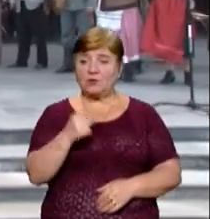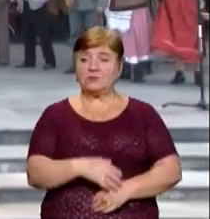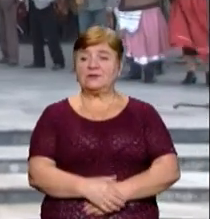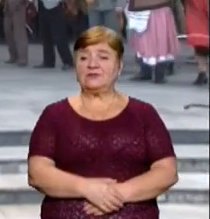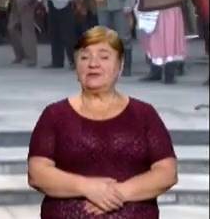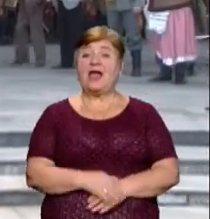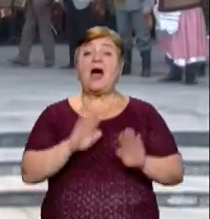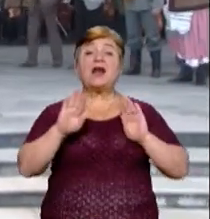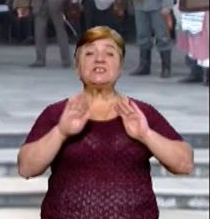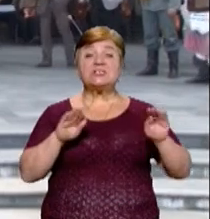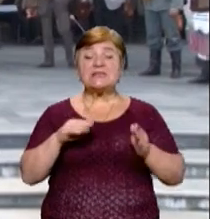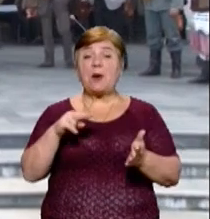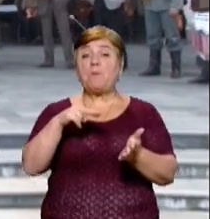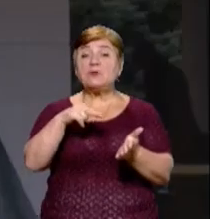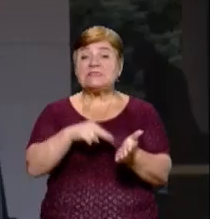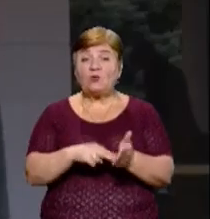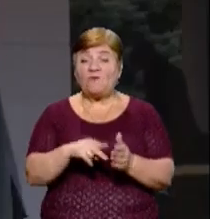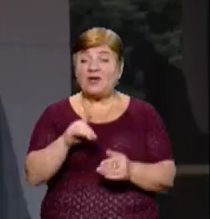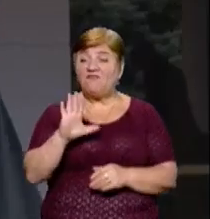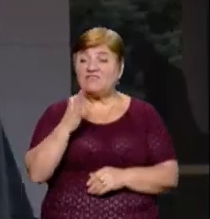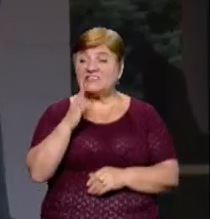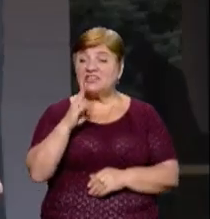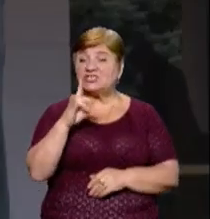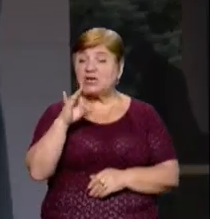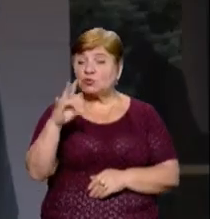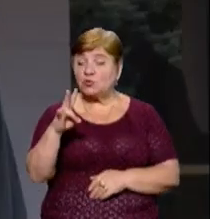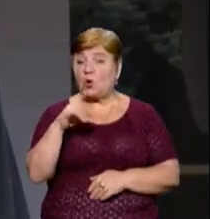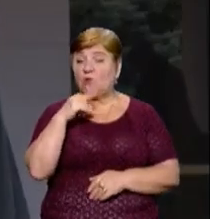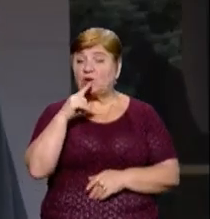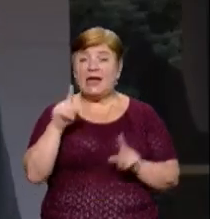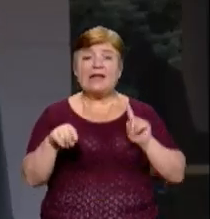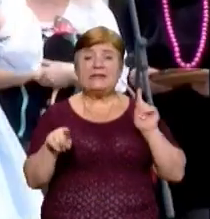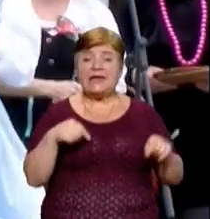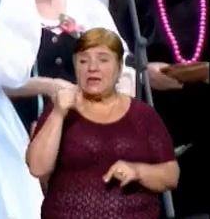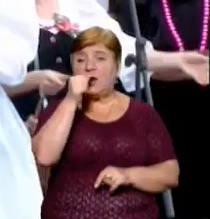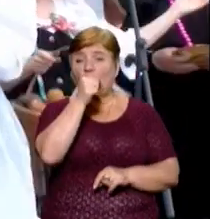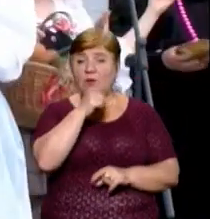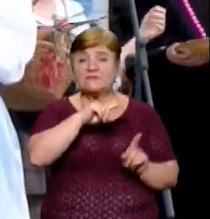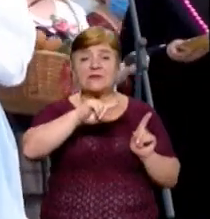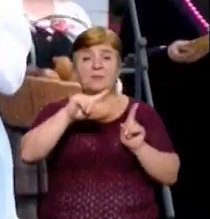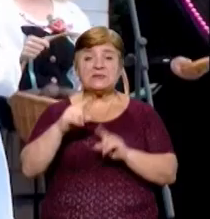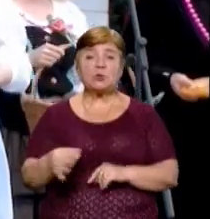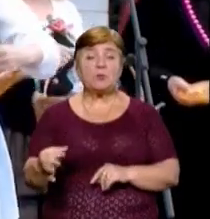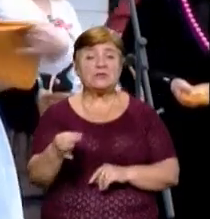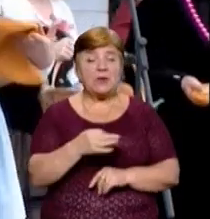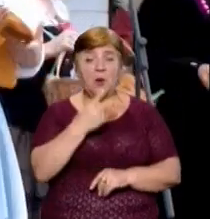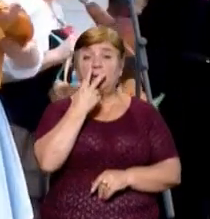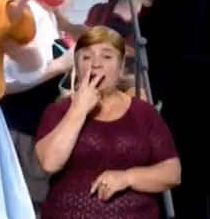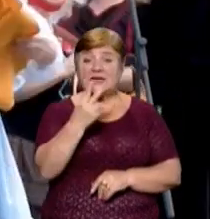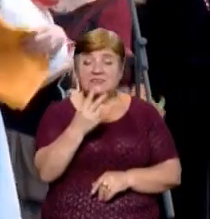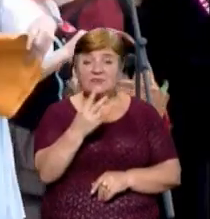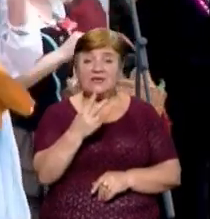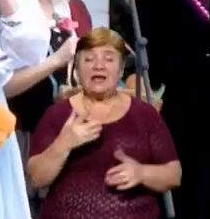Режисер-постановник вистави Василь Шершун каже, декілька років тому в Закарпатському обласному театрі показували